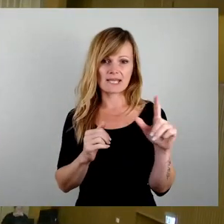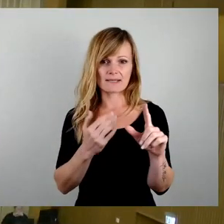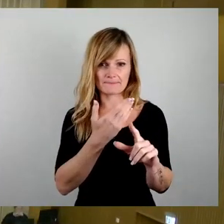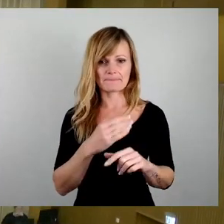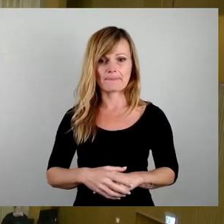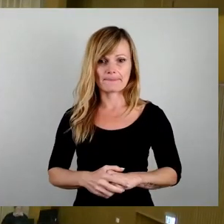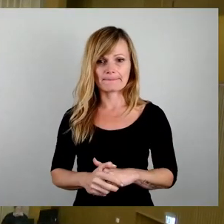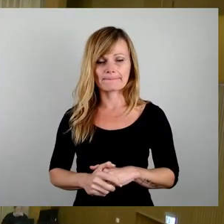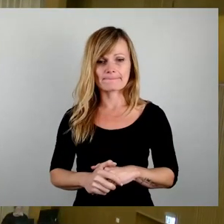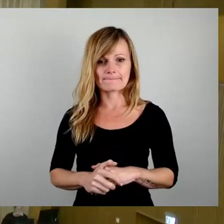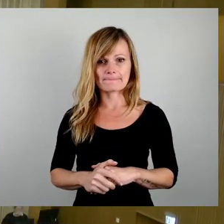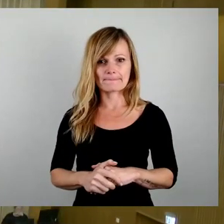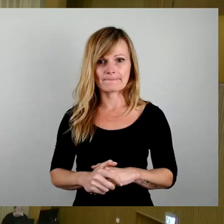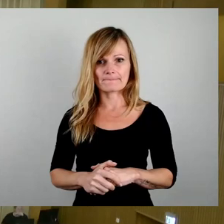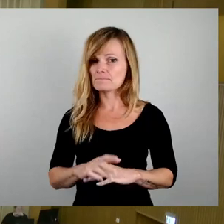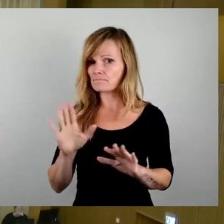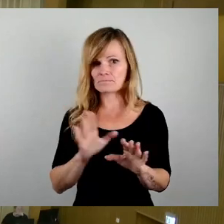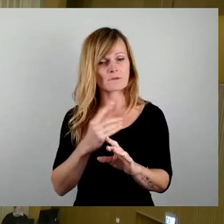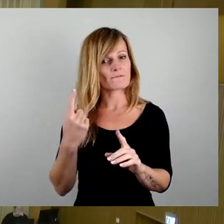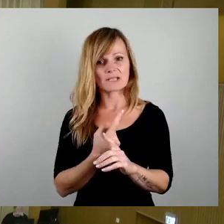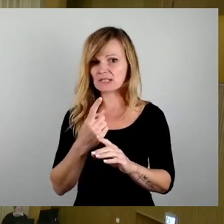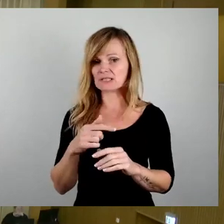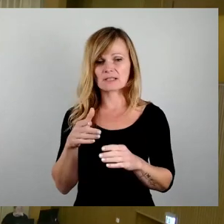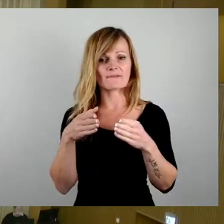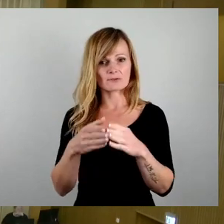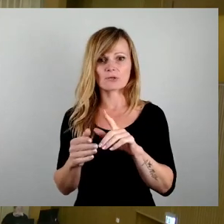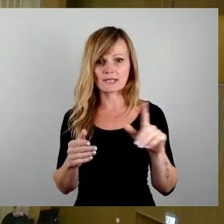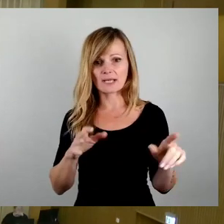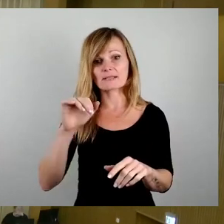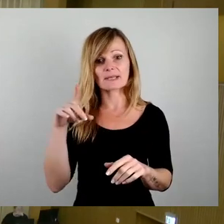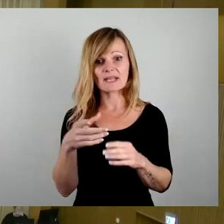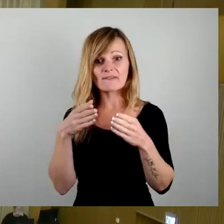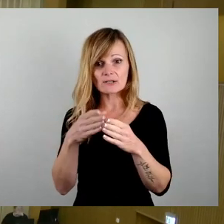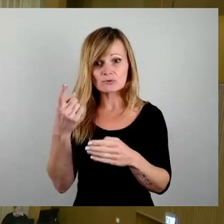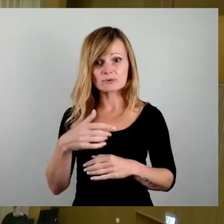Dann verzichtet Fraktion Die Linke jetzt. Dann SPD-Fraktion, Herr Engel.